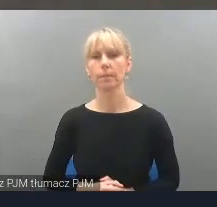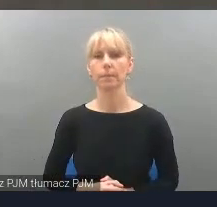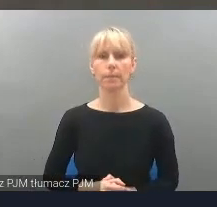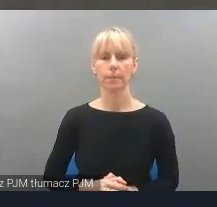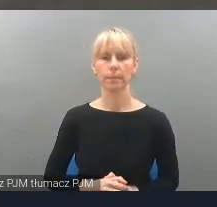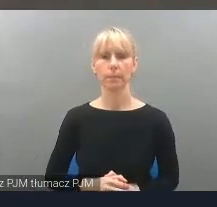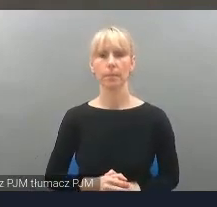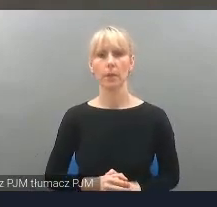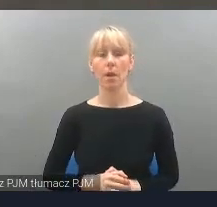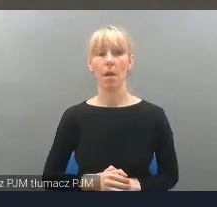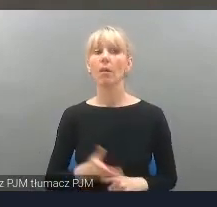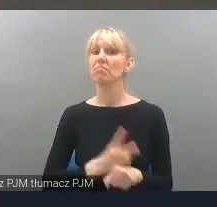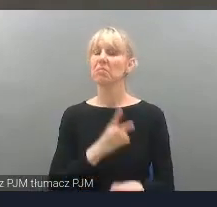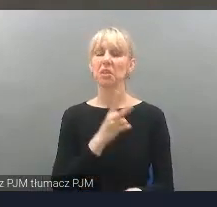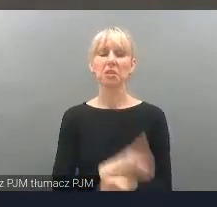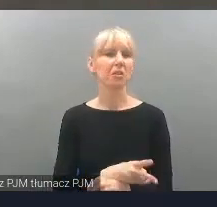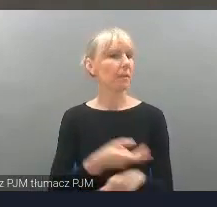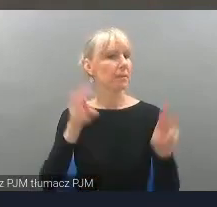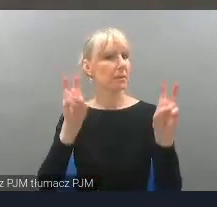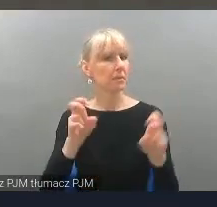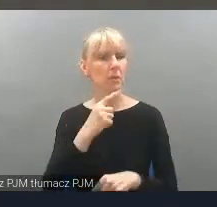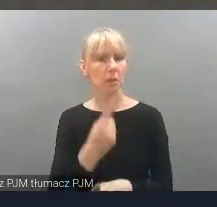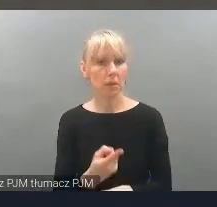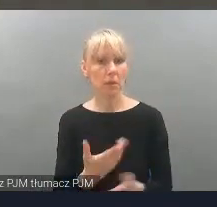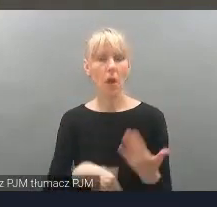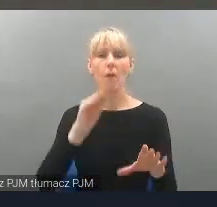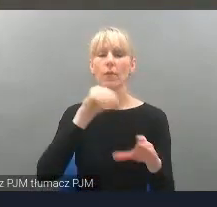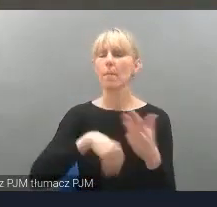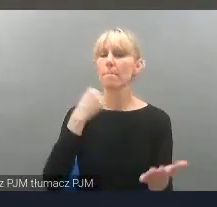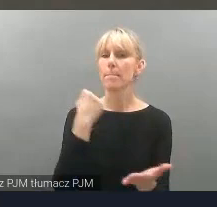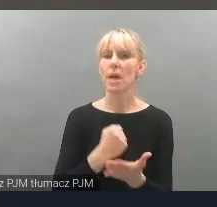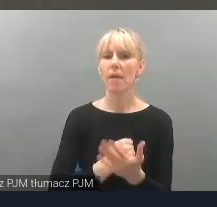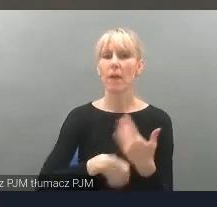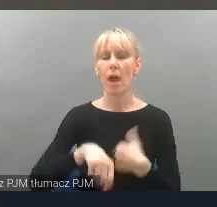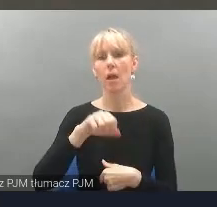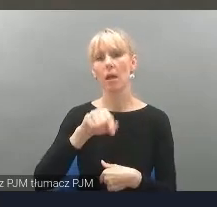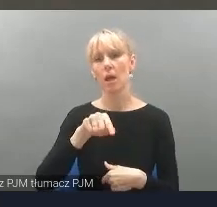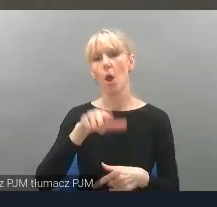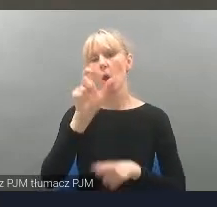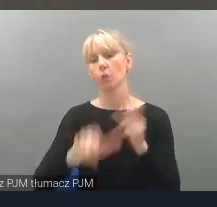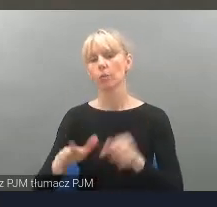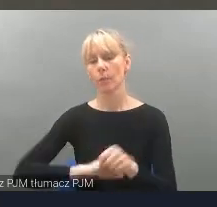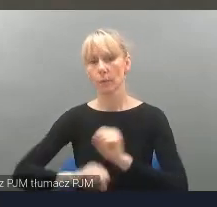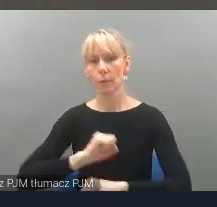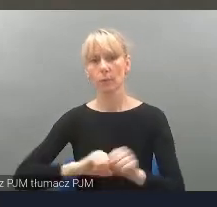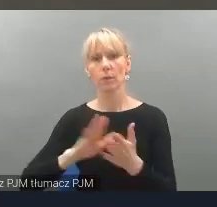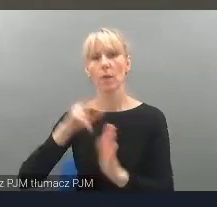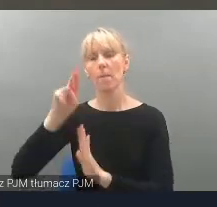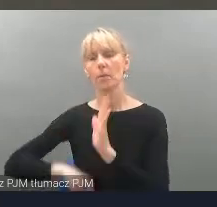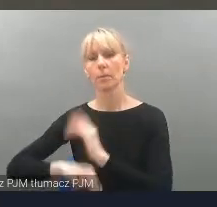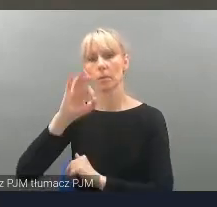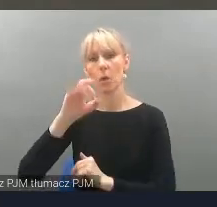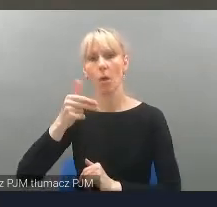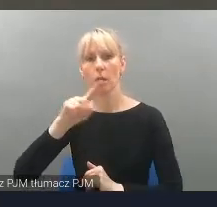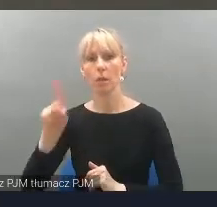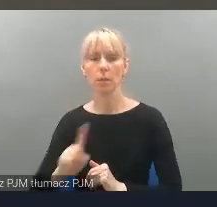Dostępność została zdefiniowana w Konwencji ONZ o prawach osób z niepełnosprawnościami jako udostępnienie,